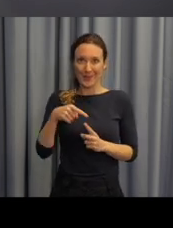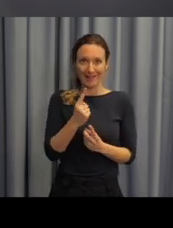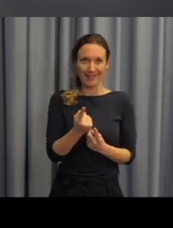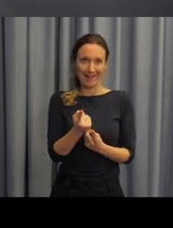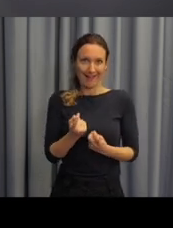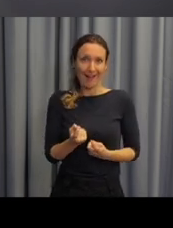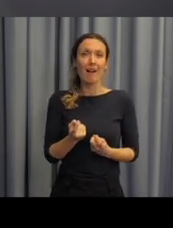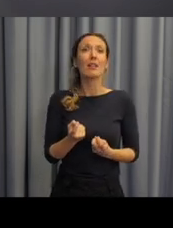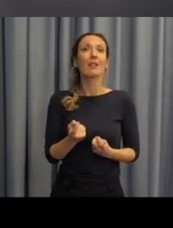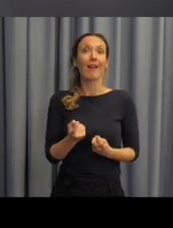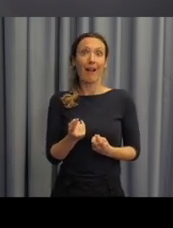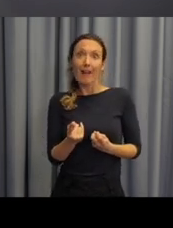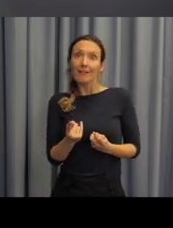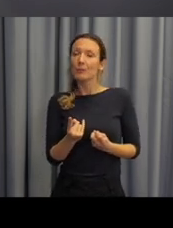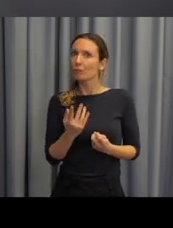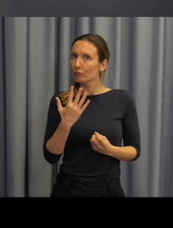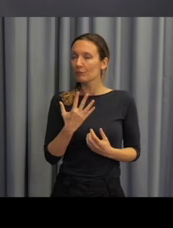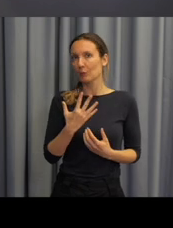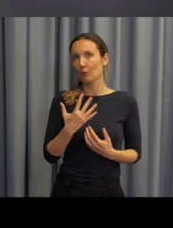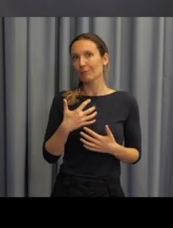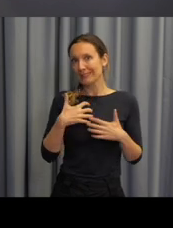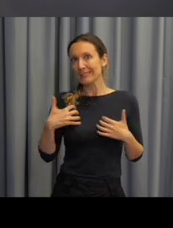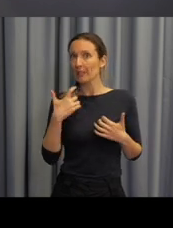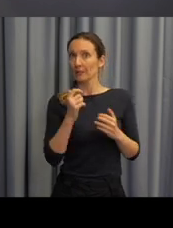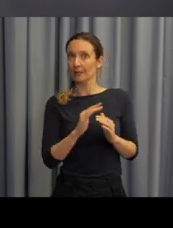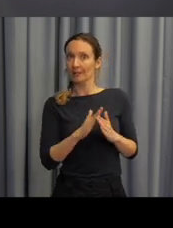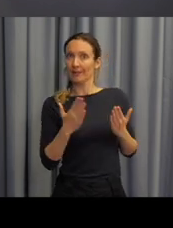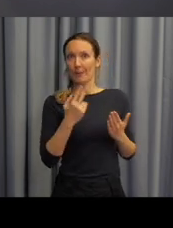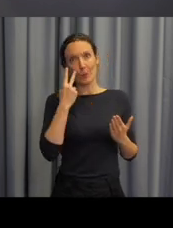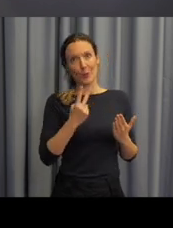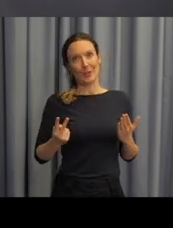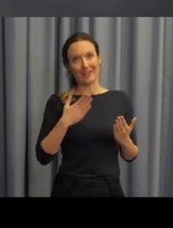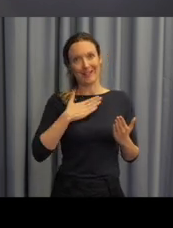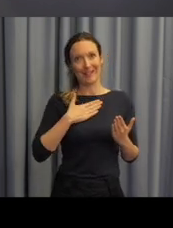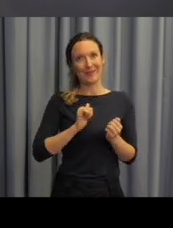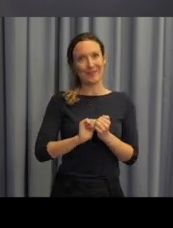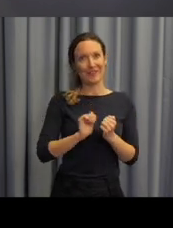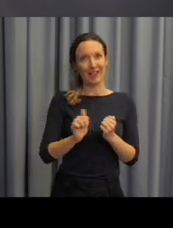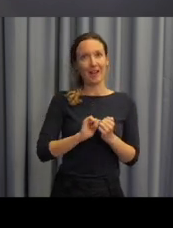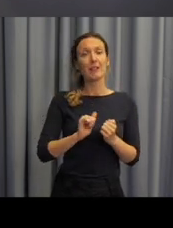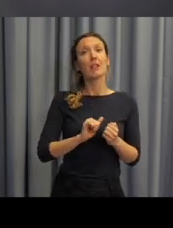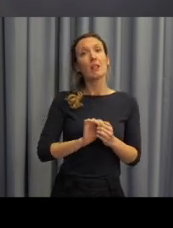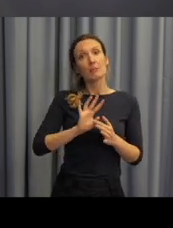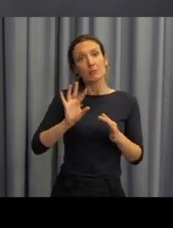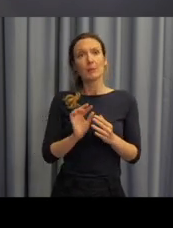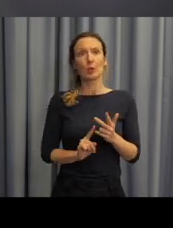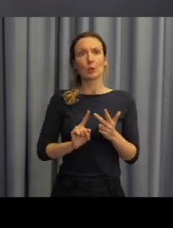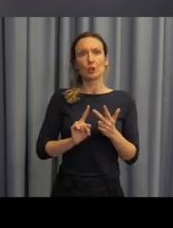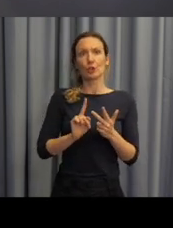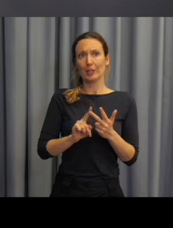teď na úplný závěr, abych vás možná trošku nalákala k tomu otevřít naše publikace,